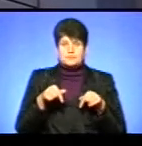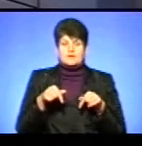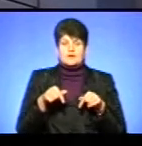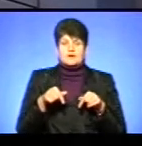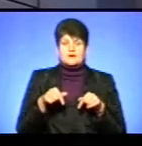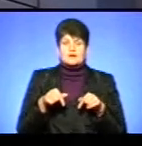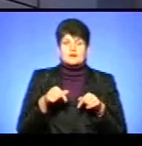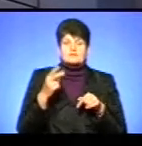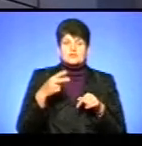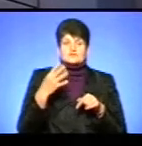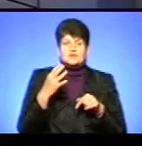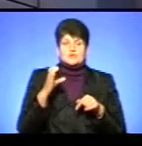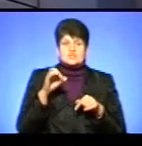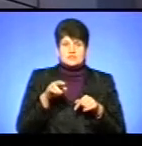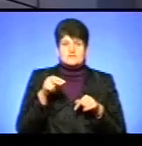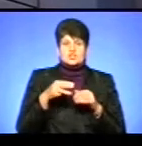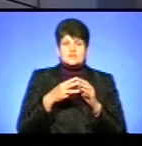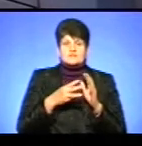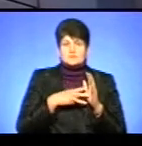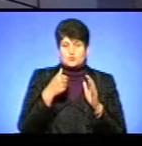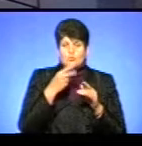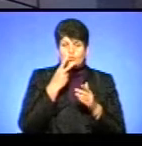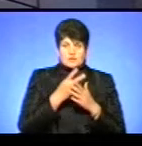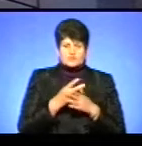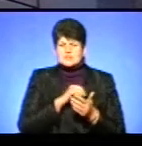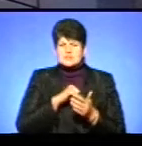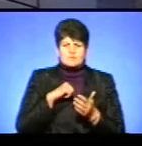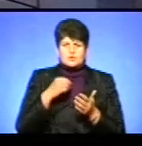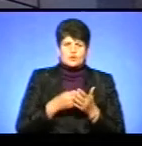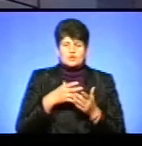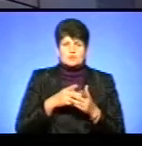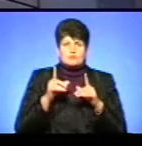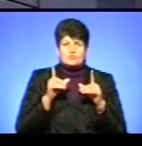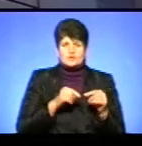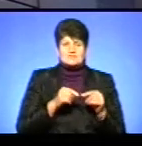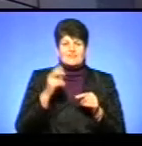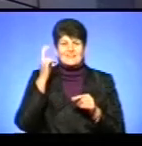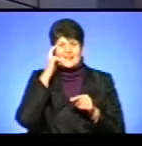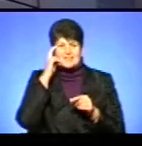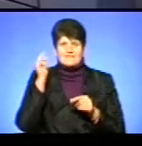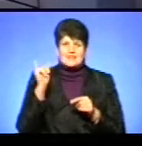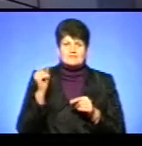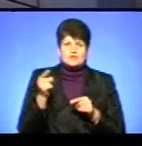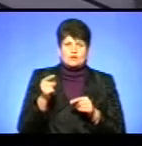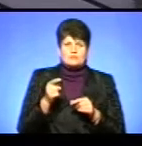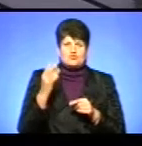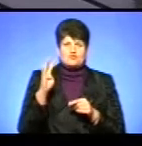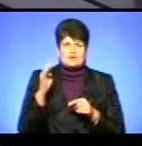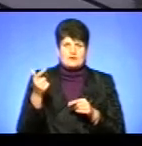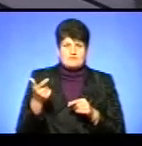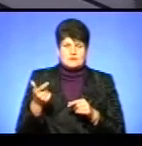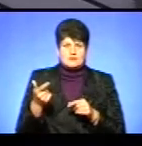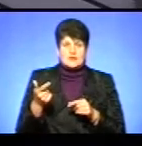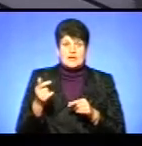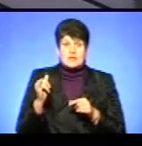24 січня 2018 року, показав, що найдорожчий проїзд в тролейбусах це в Києві і в Тернополі на рівні 4 гривень.